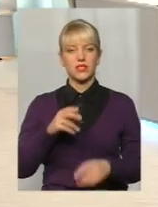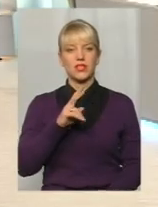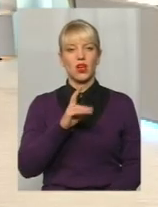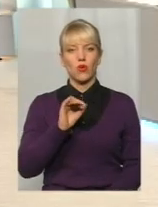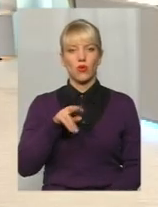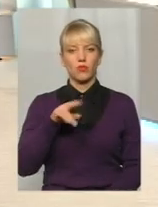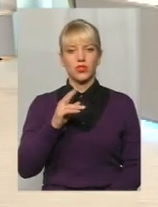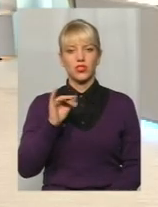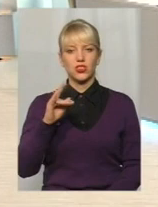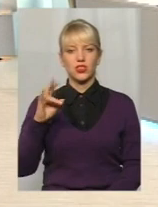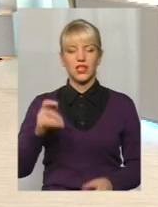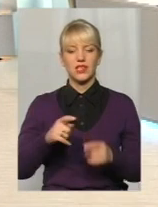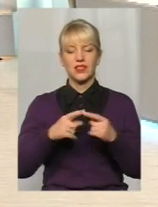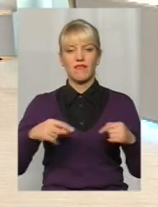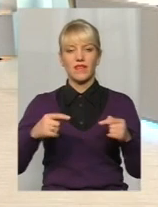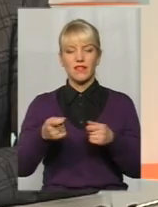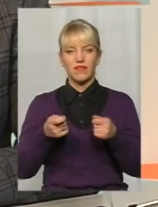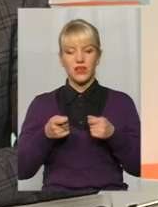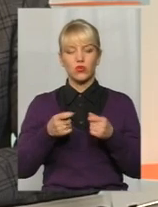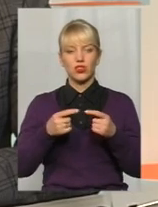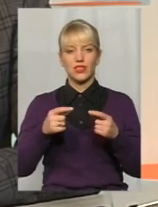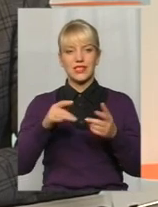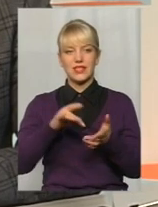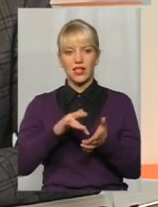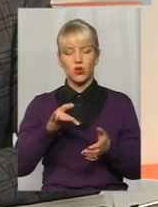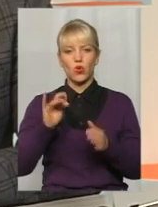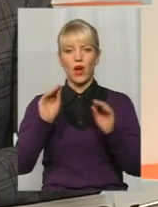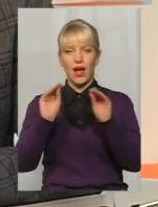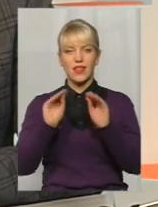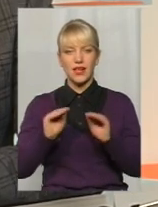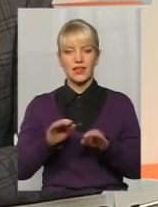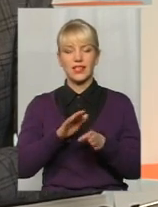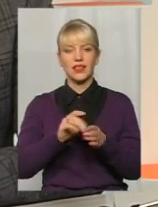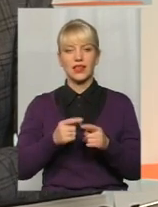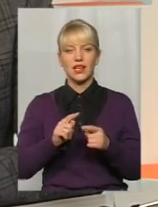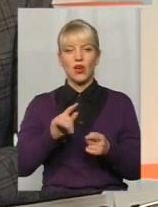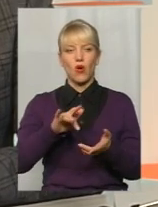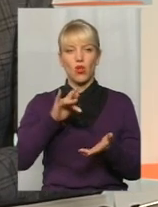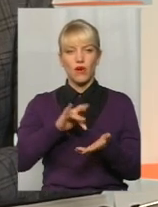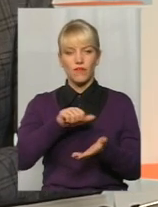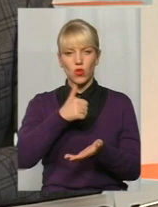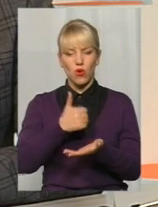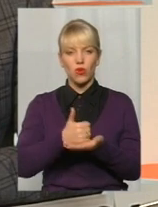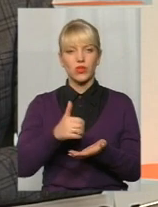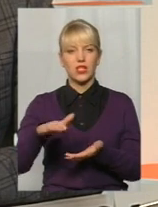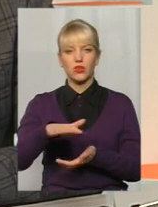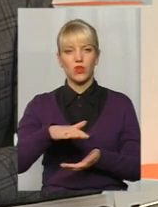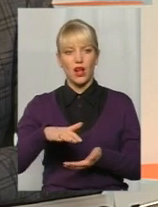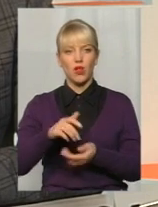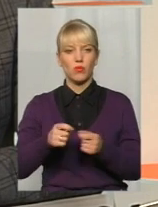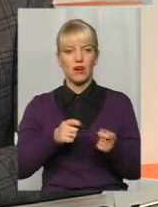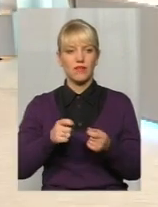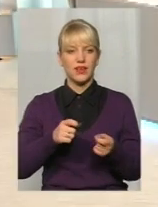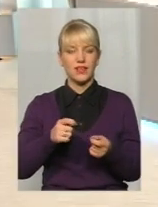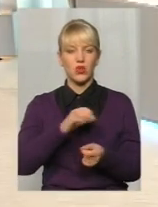Купчишина, завідувач сектору аналітики та статистики управління Державної виконавчої служби Головного територіального управління юстиції у Хмельницькій